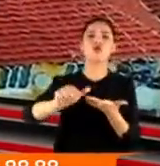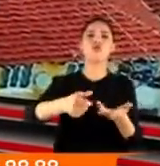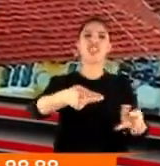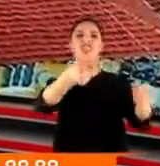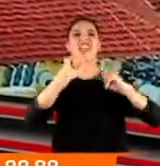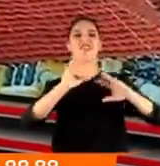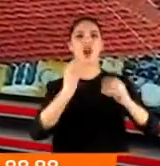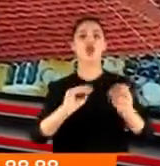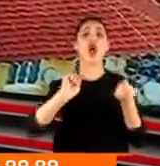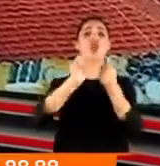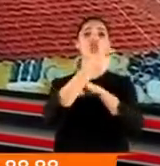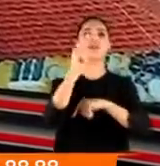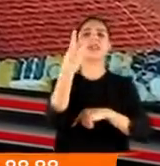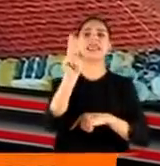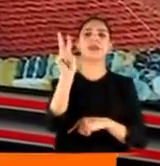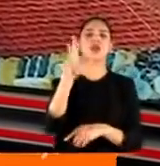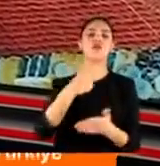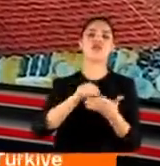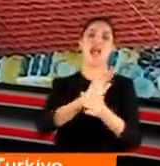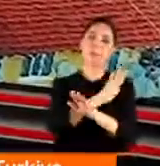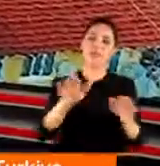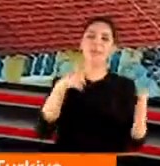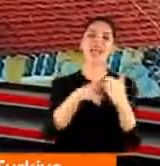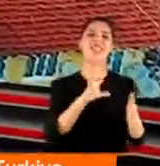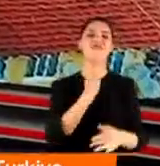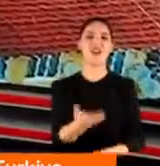aldı. Dönüşümün 2023'te bitmesi hedefleniyor.